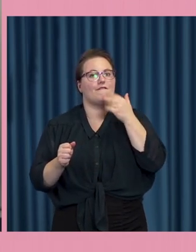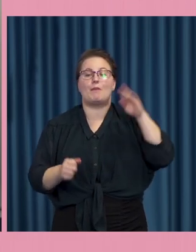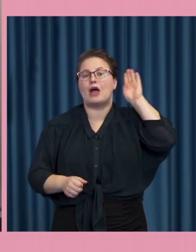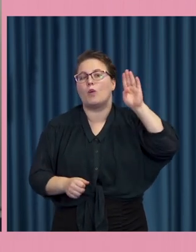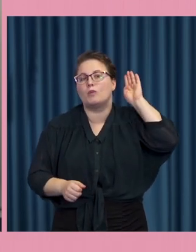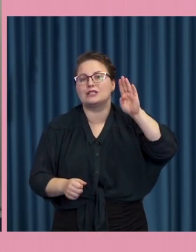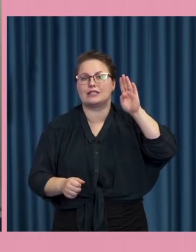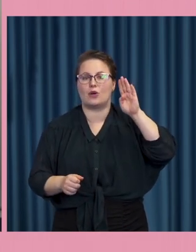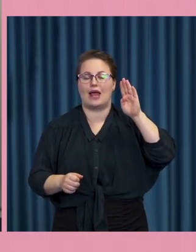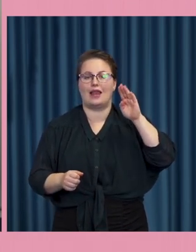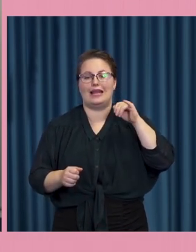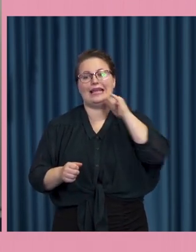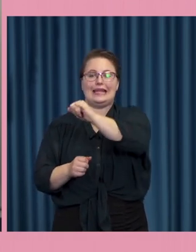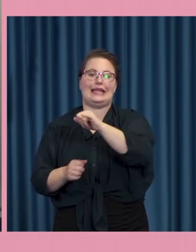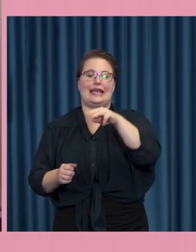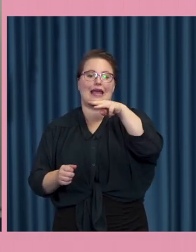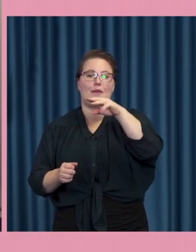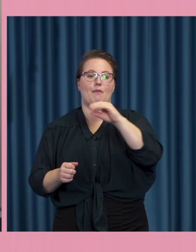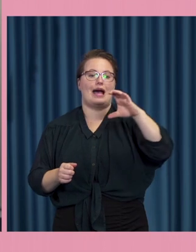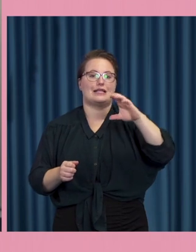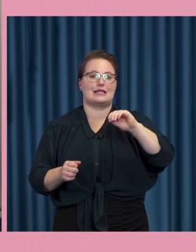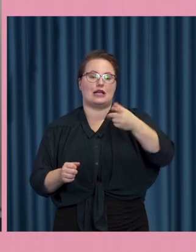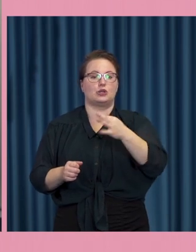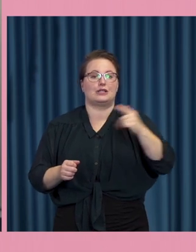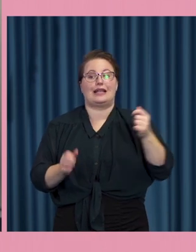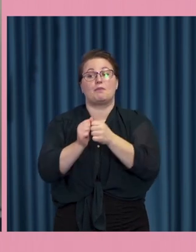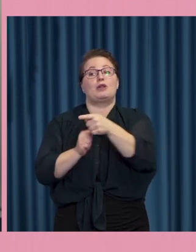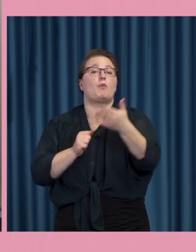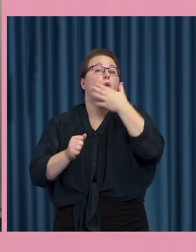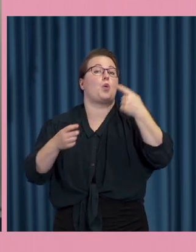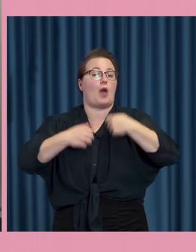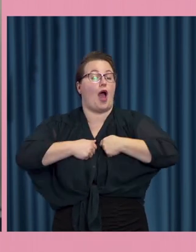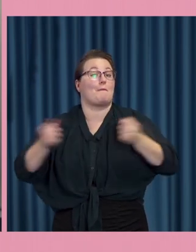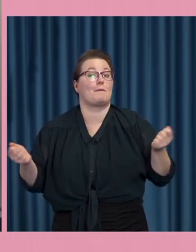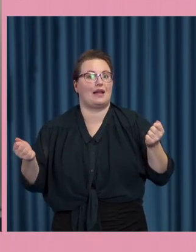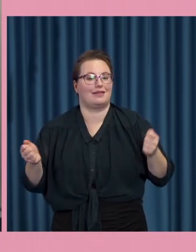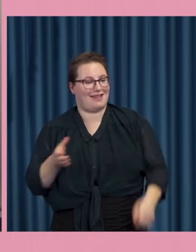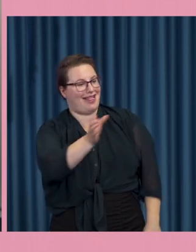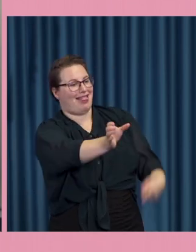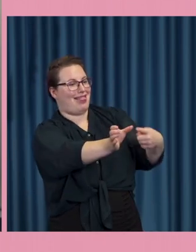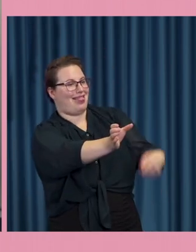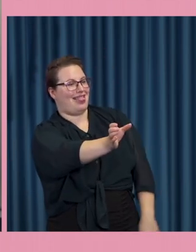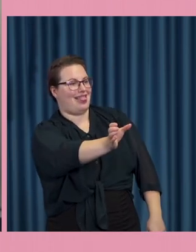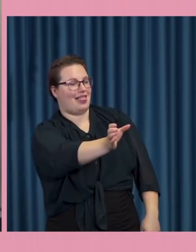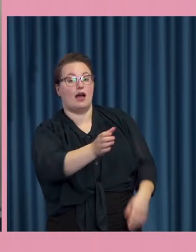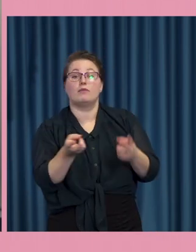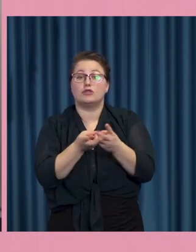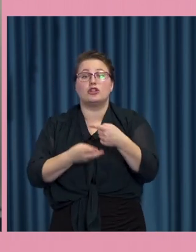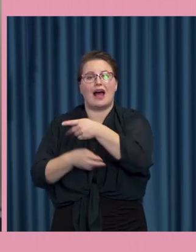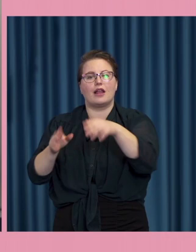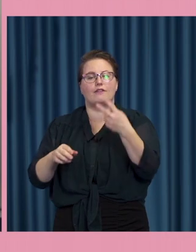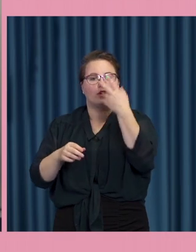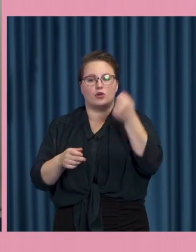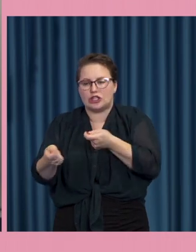homosexuella i Massachusetts men inte gått ut ur garderoben och det har man alltså kunnat styra vad folk tittar på på